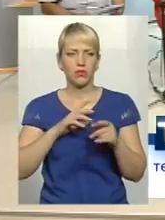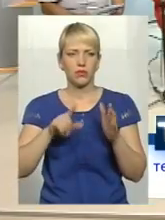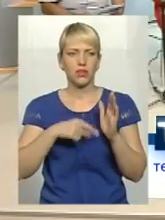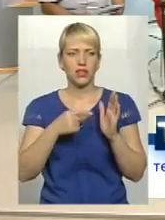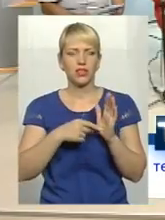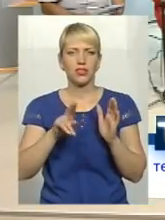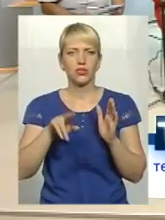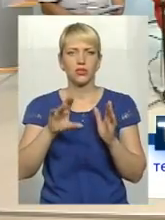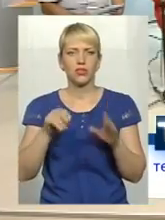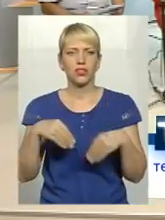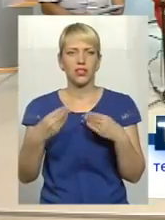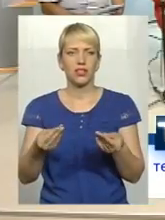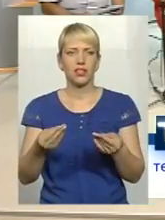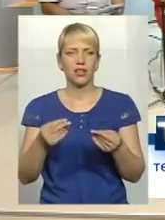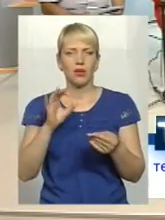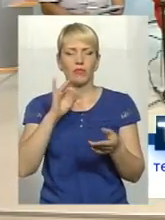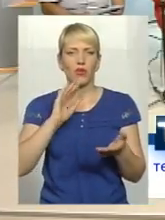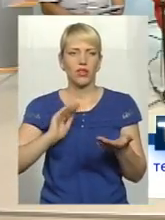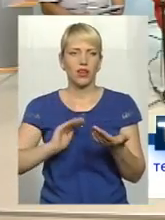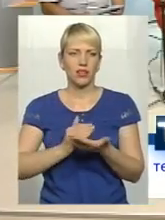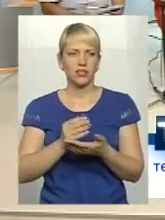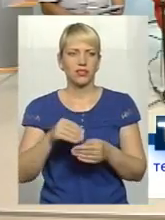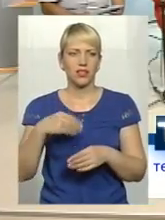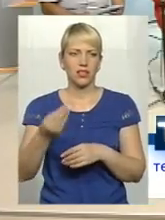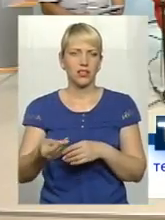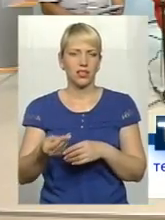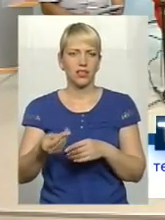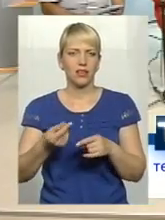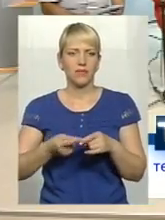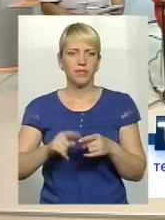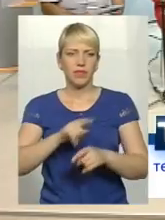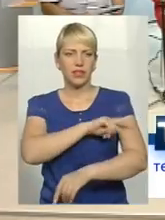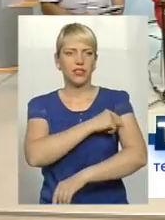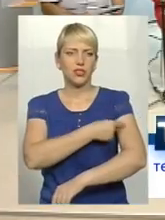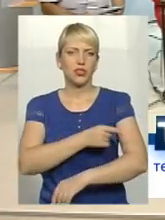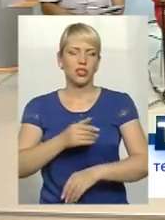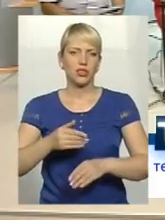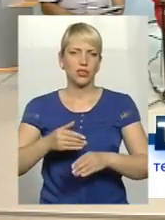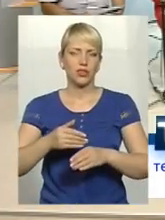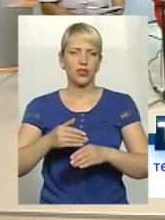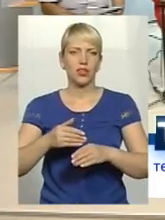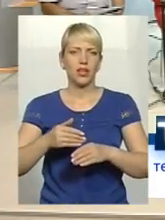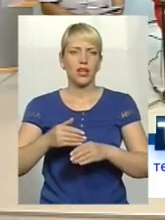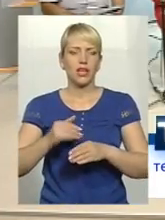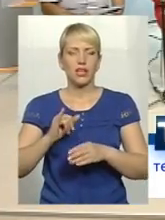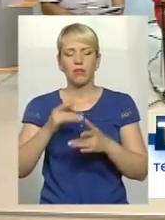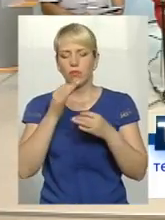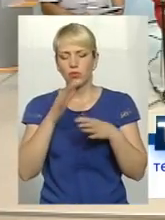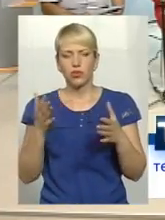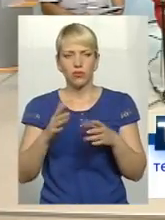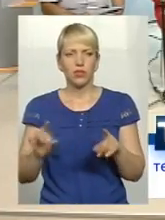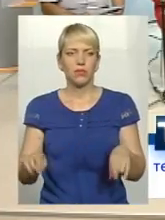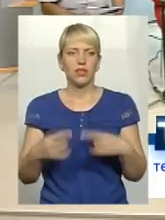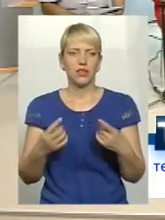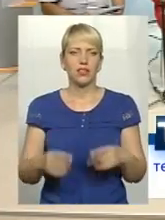все ж таки надання, про якість надання і медичних, і будь-якої реабілітації.